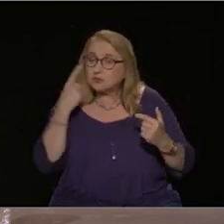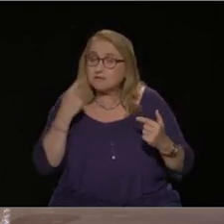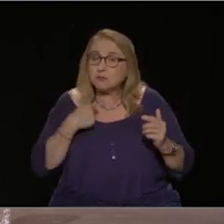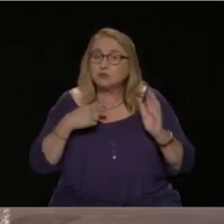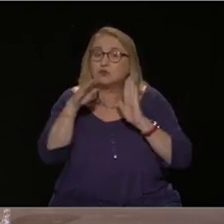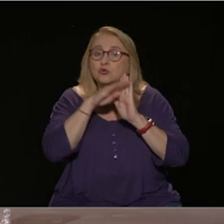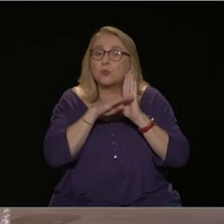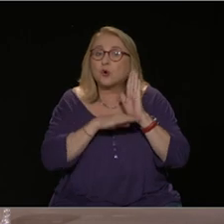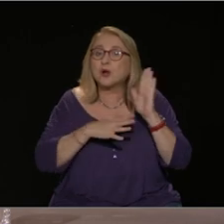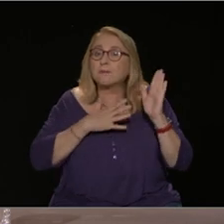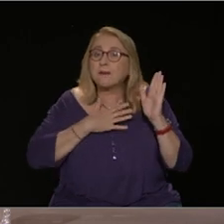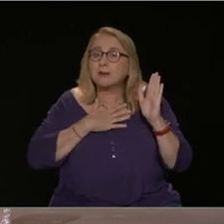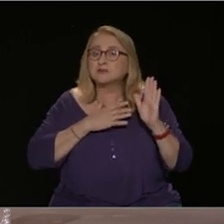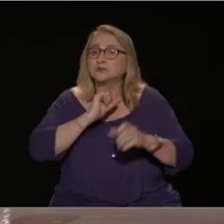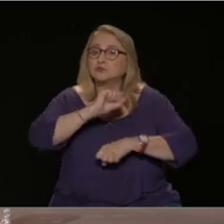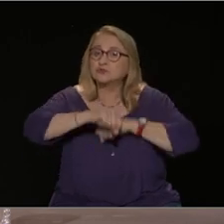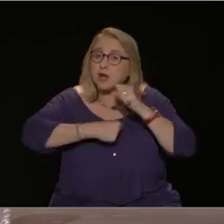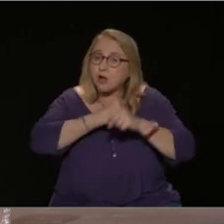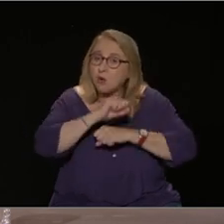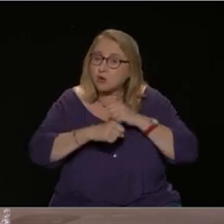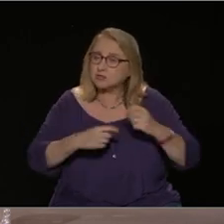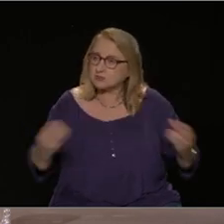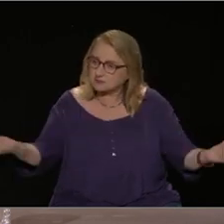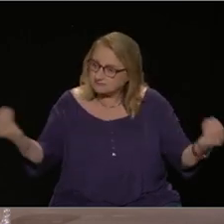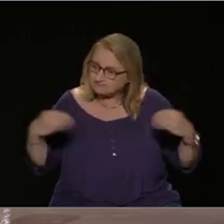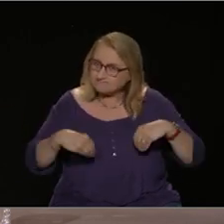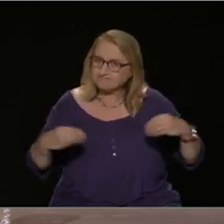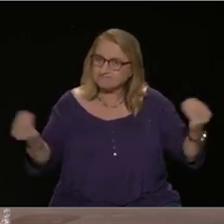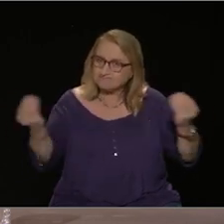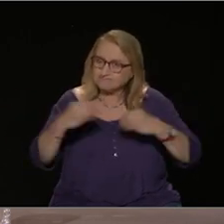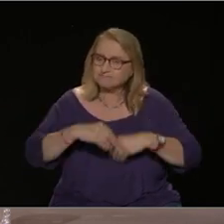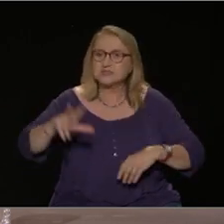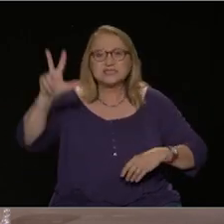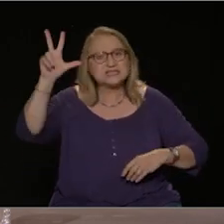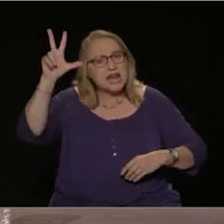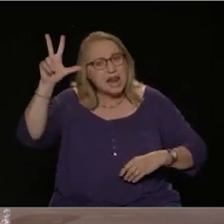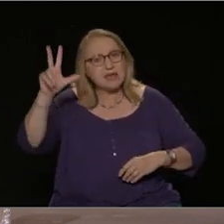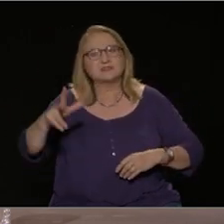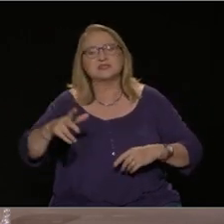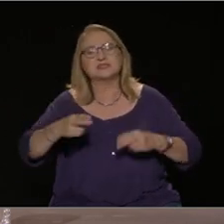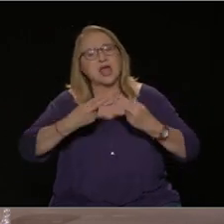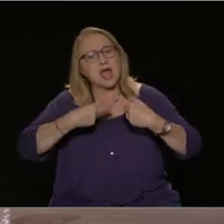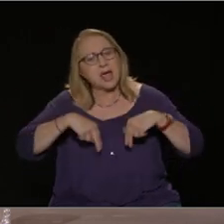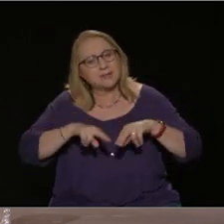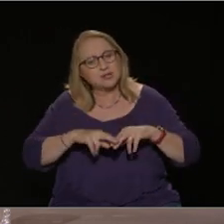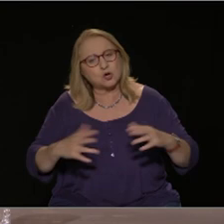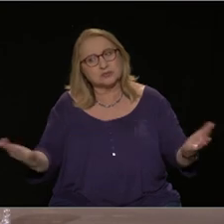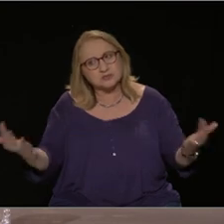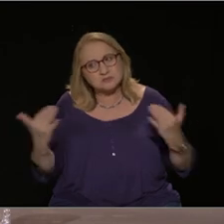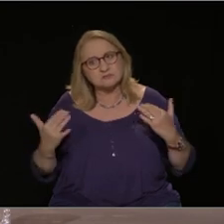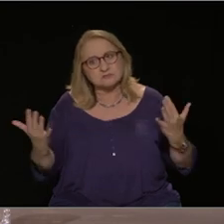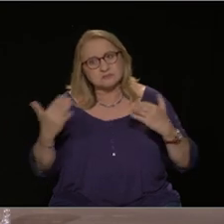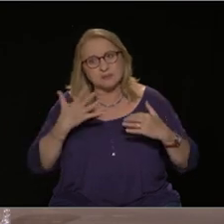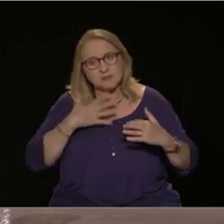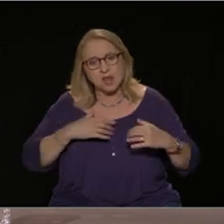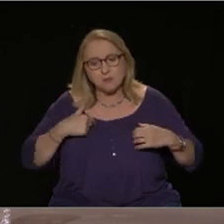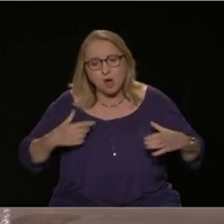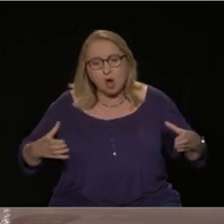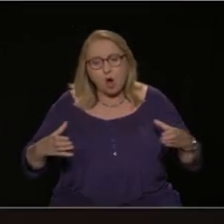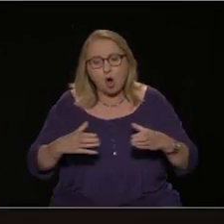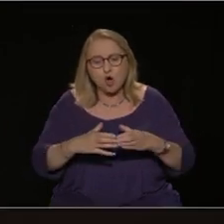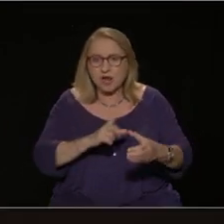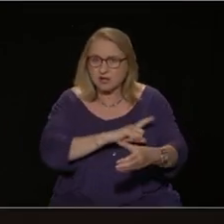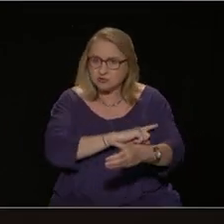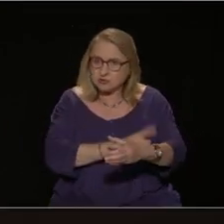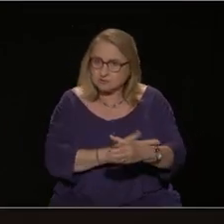ενισχύσουμε τη συμμετοχή μας, την ενεργή συμμετοχή σε συνελεύσεις επιτροπές και συντονιστικά που δυναμώνουν την οργάνωσή μας, που δυναμώνουν την